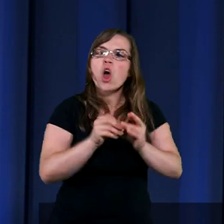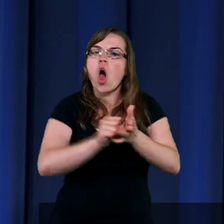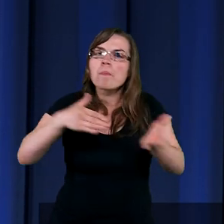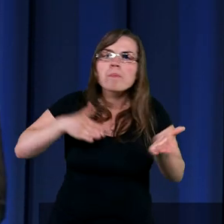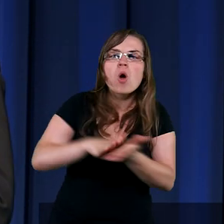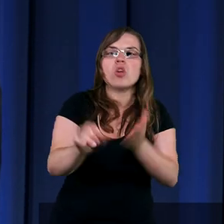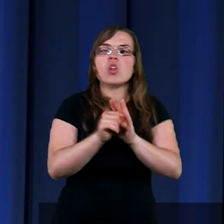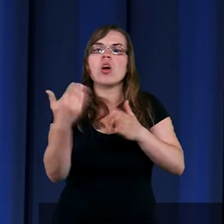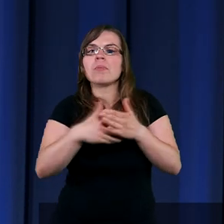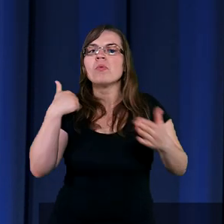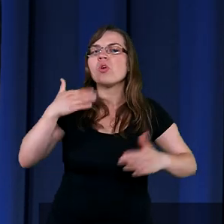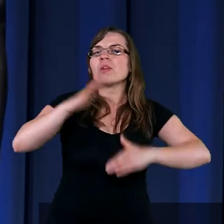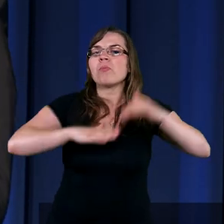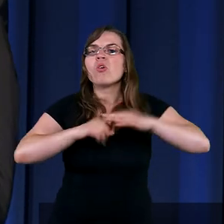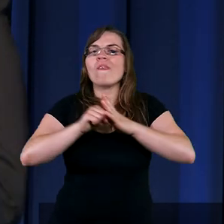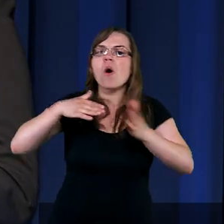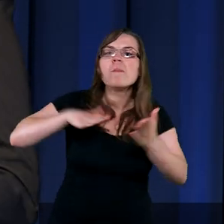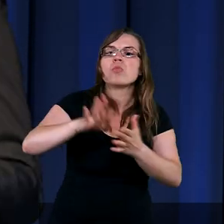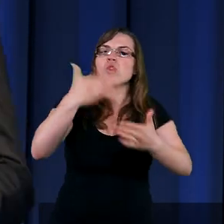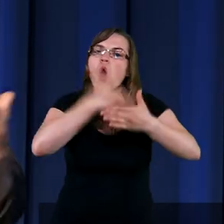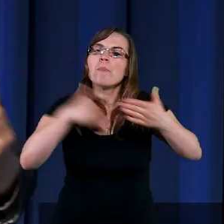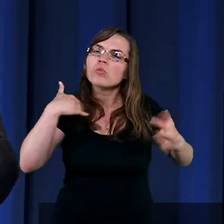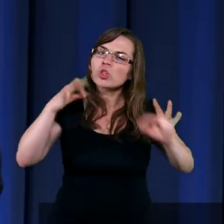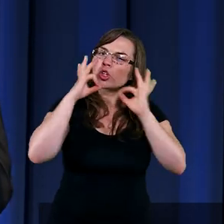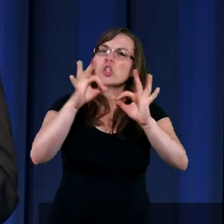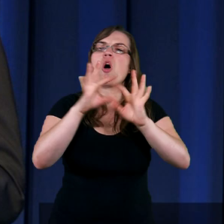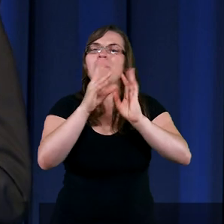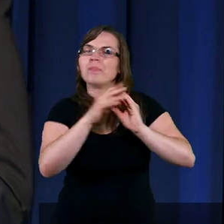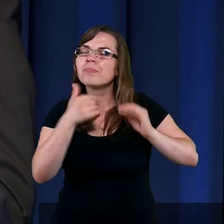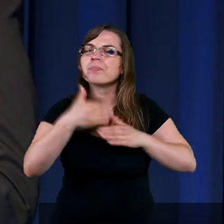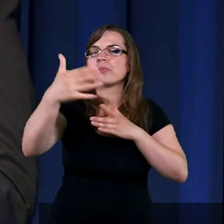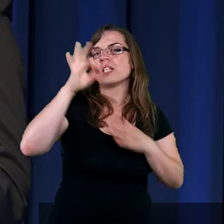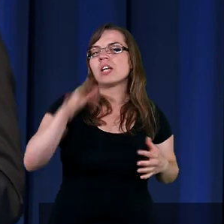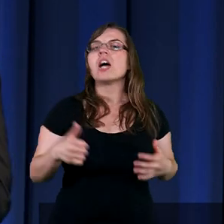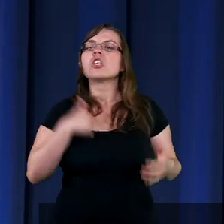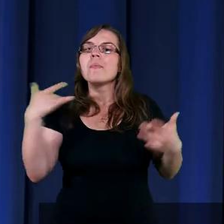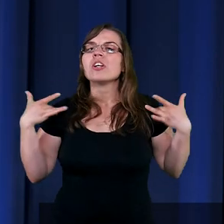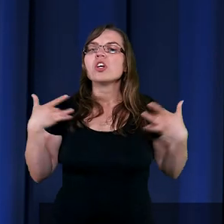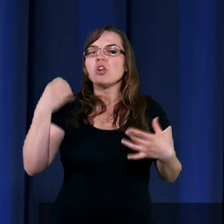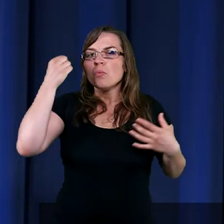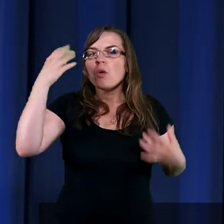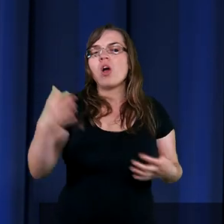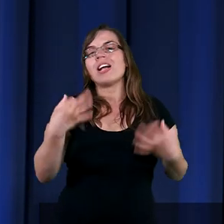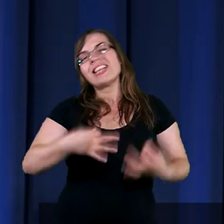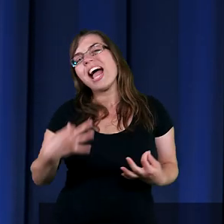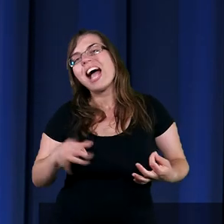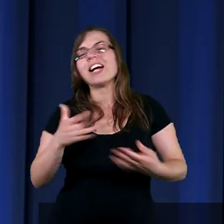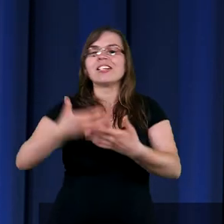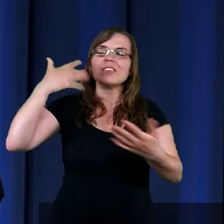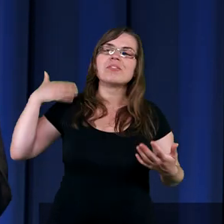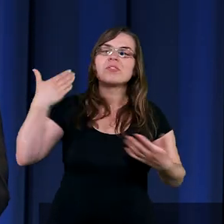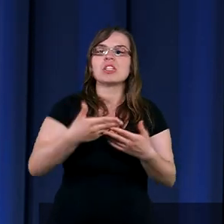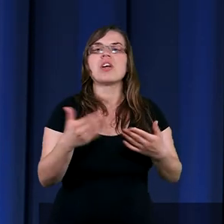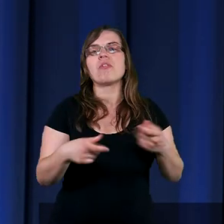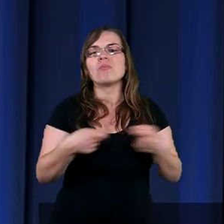do końca, żebyśmy byli zbudowani, żeby od początku do końca wszystko było dobrze. Chcielibyśmy, żeby w życiu Mojżesza, no teraz, po